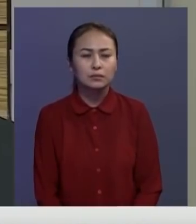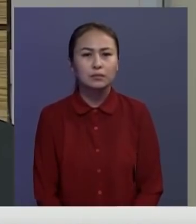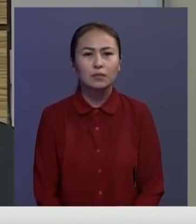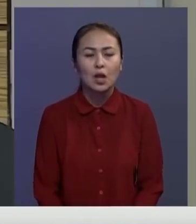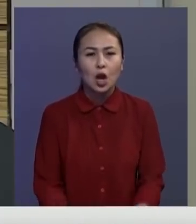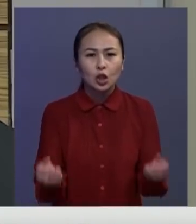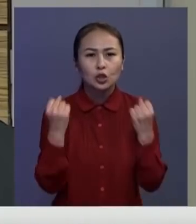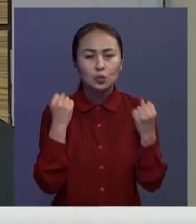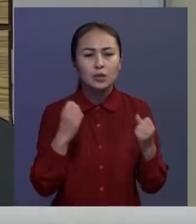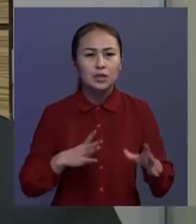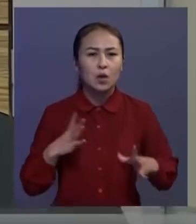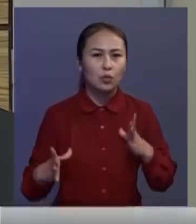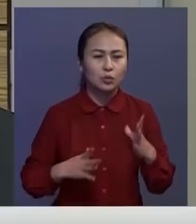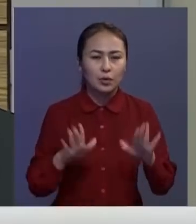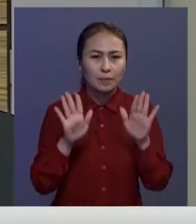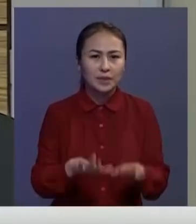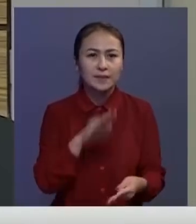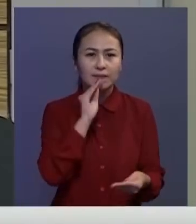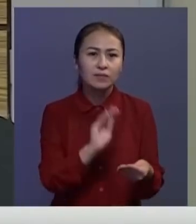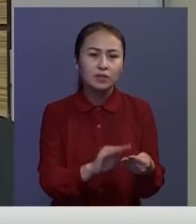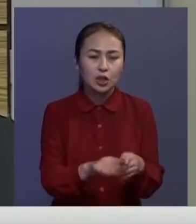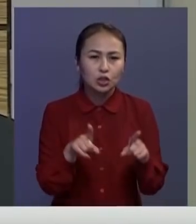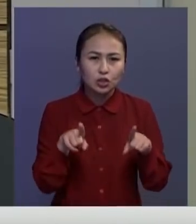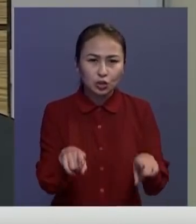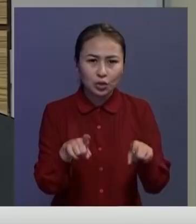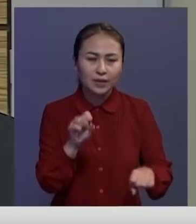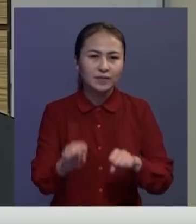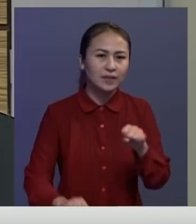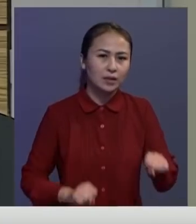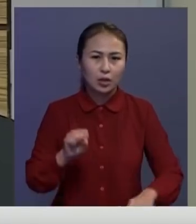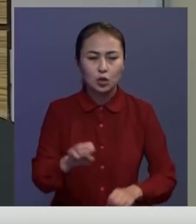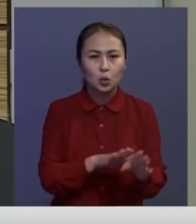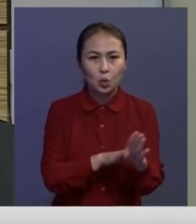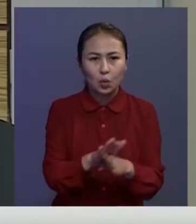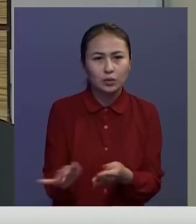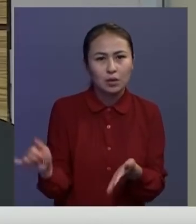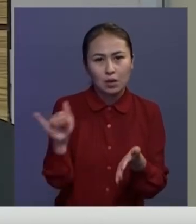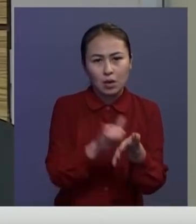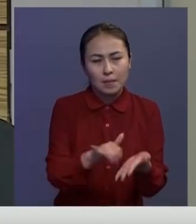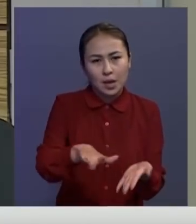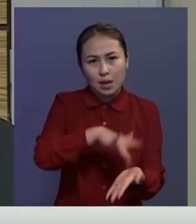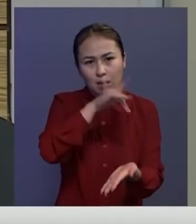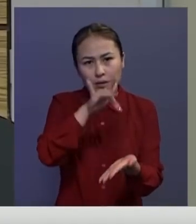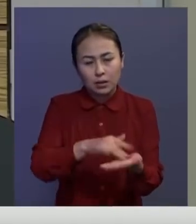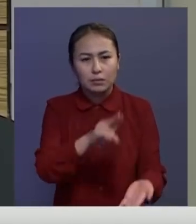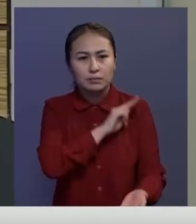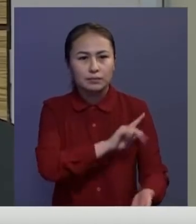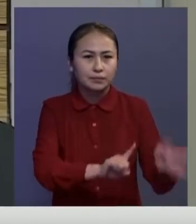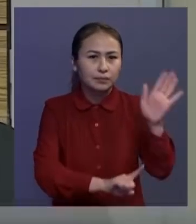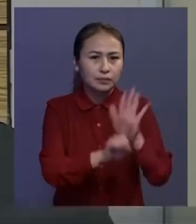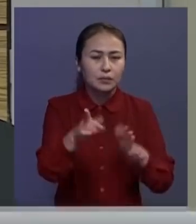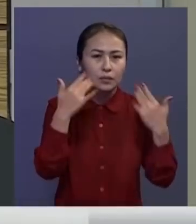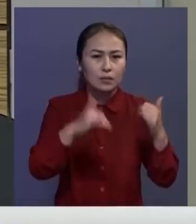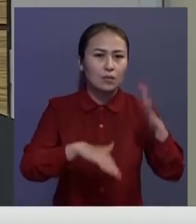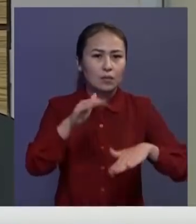Спорттық сауықтыру кешені сол жердегі жүгіру және веложұлақтарын толықтырып қала тұрғындарының елігіне қызмет етет. Яғни қол